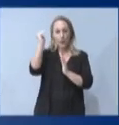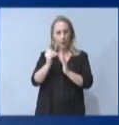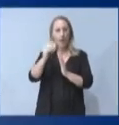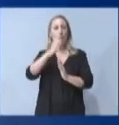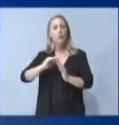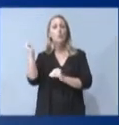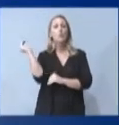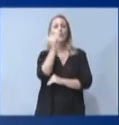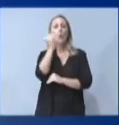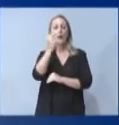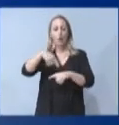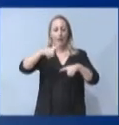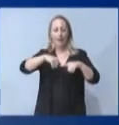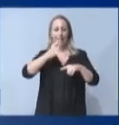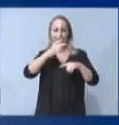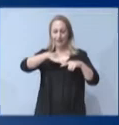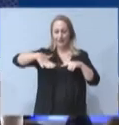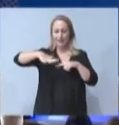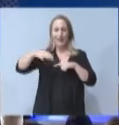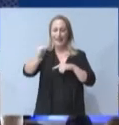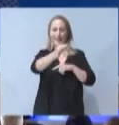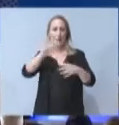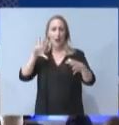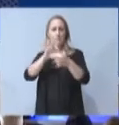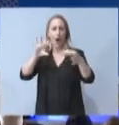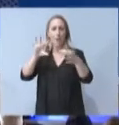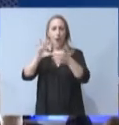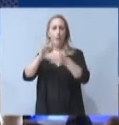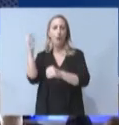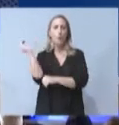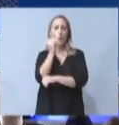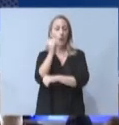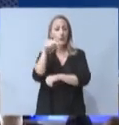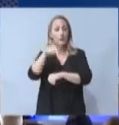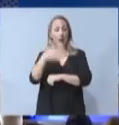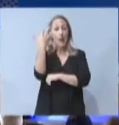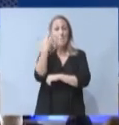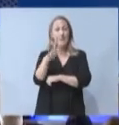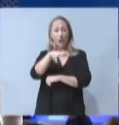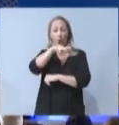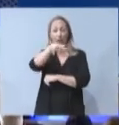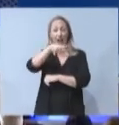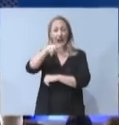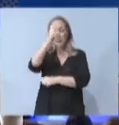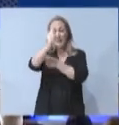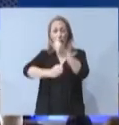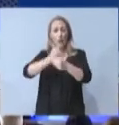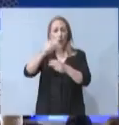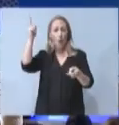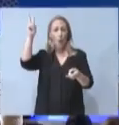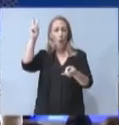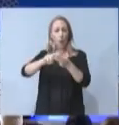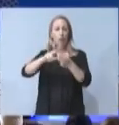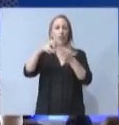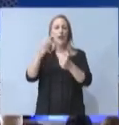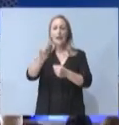τη διασύνδεση των νησιών με την επιρροτική χώρα. Αυτό θα μειώσει κατά παραπάνω από 500 εκατομμύρια ετησίως τις